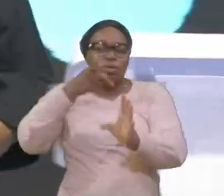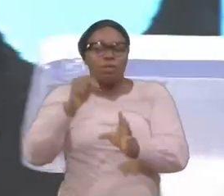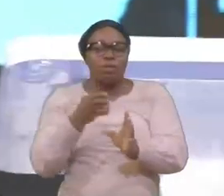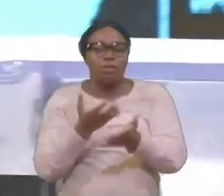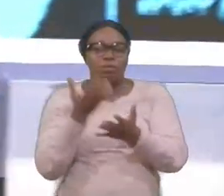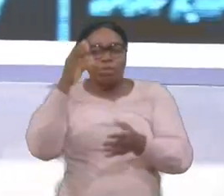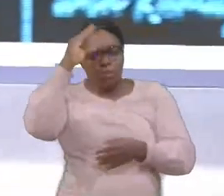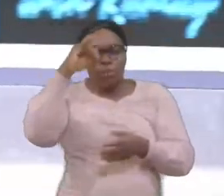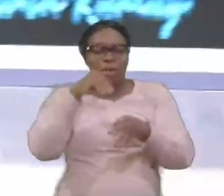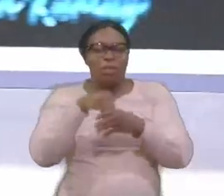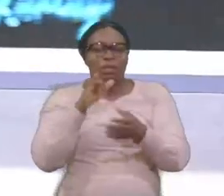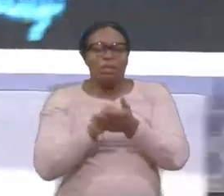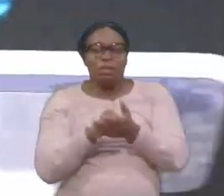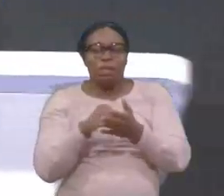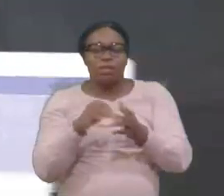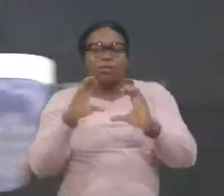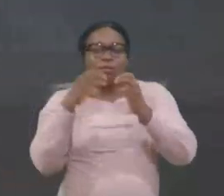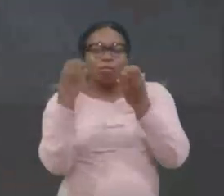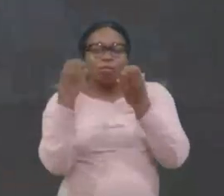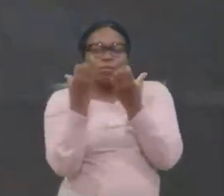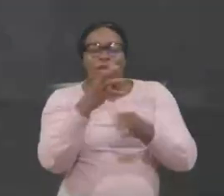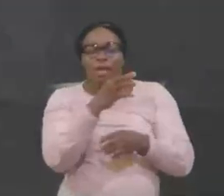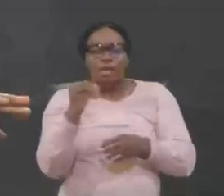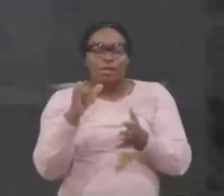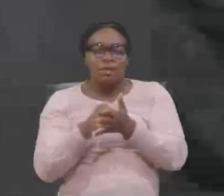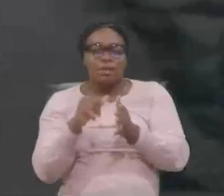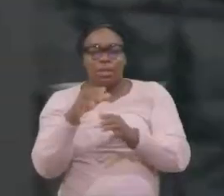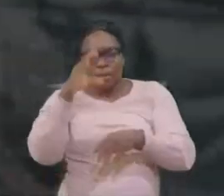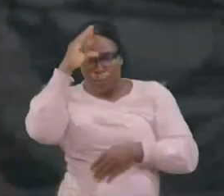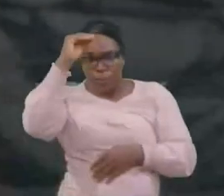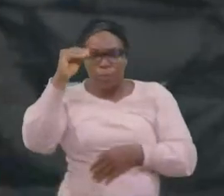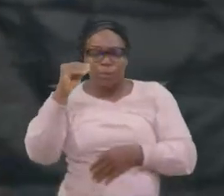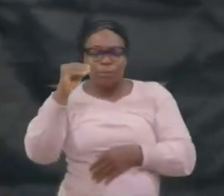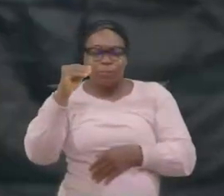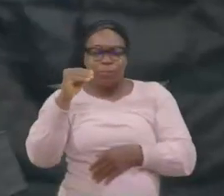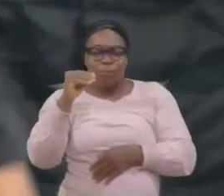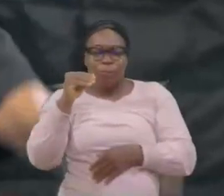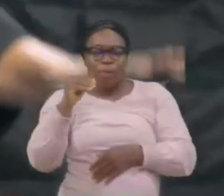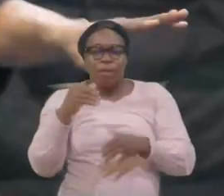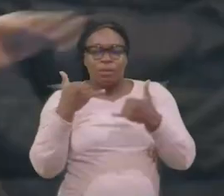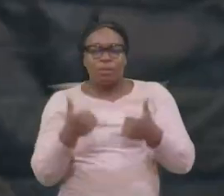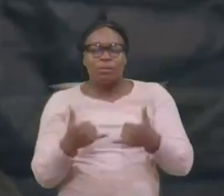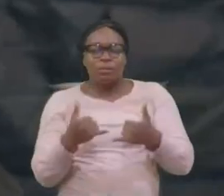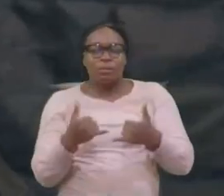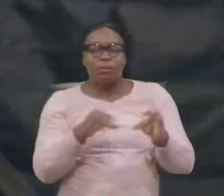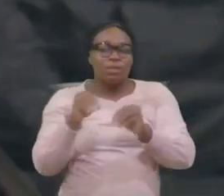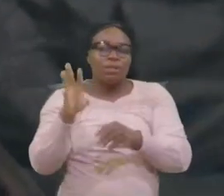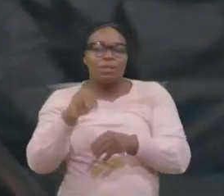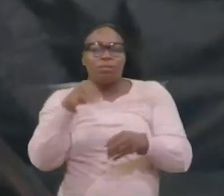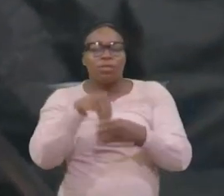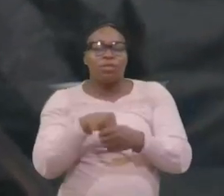communauté. Et cet homme l'a envoyé faire un travail